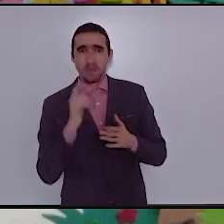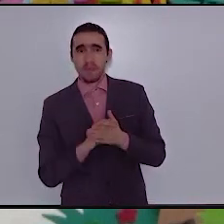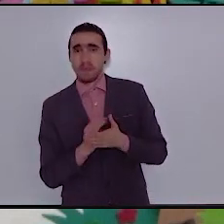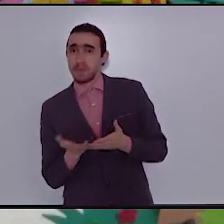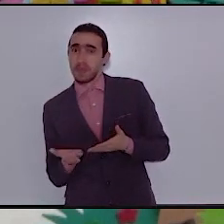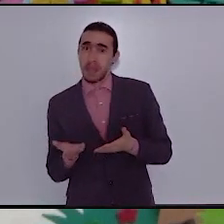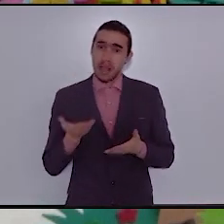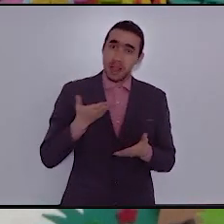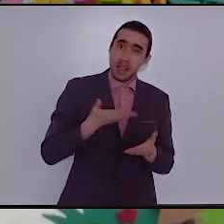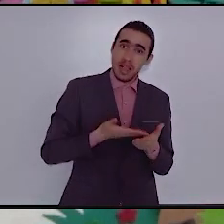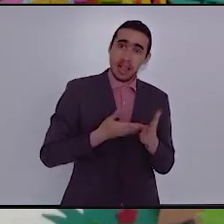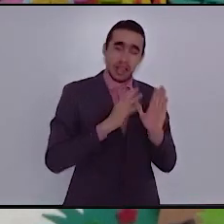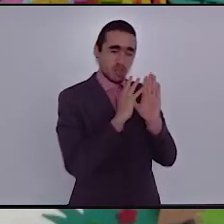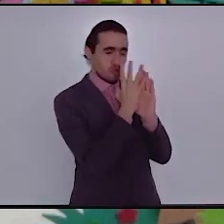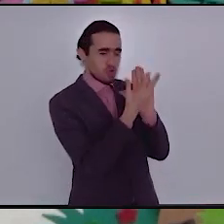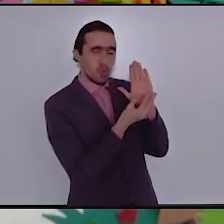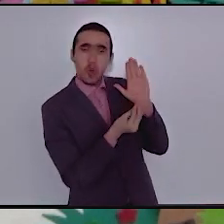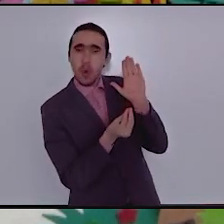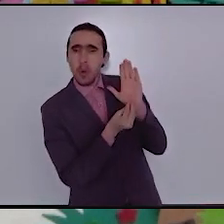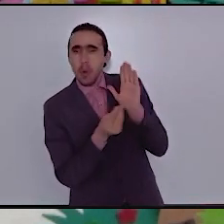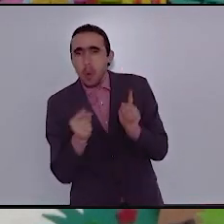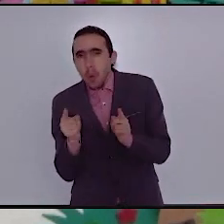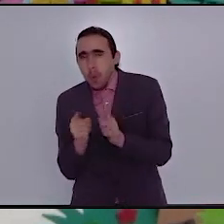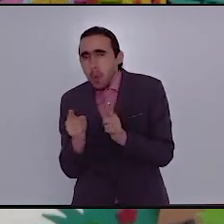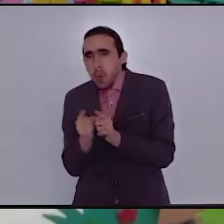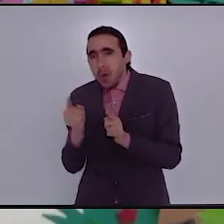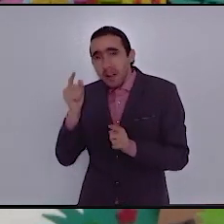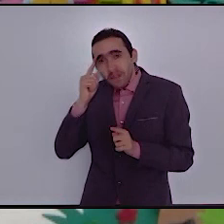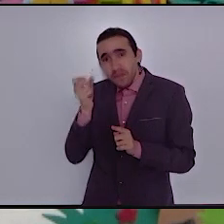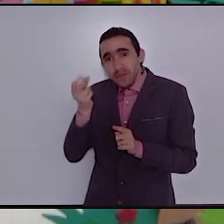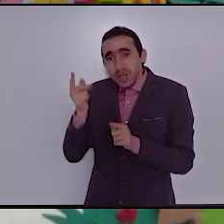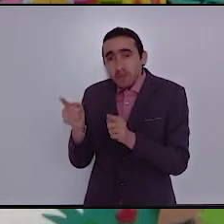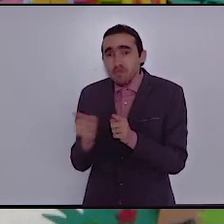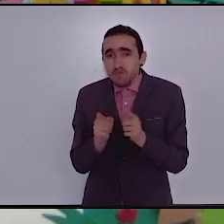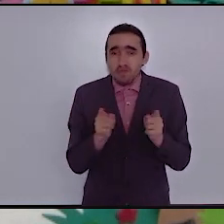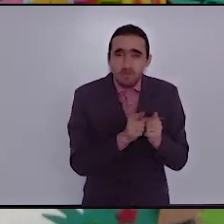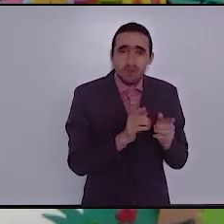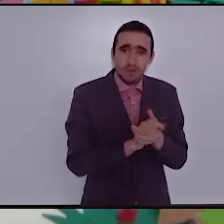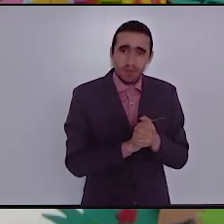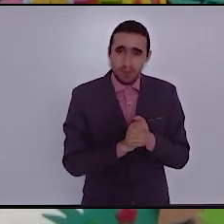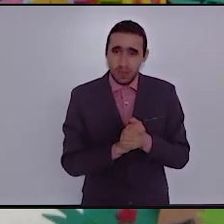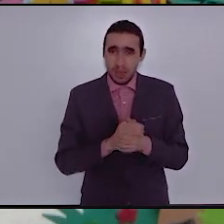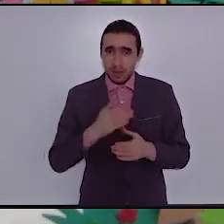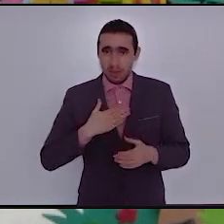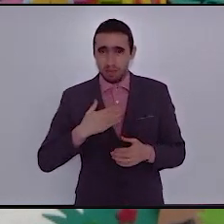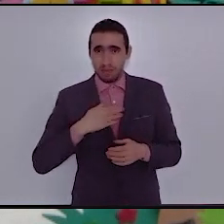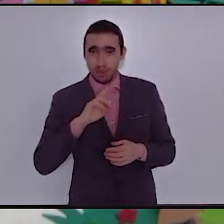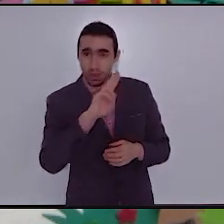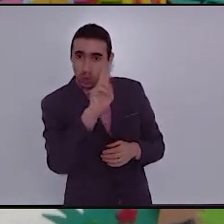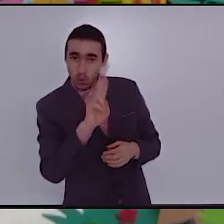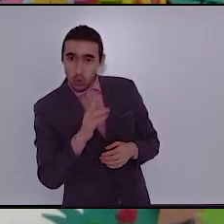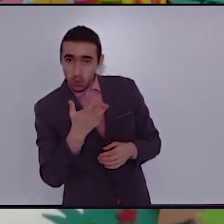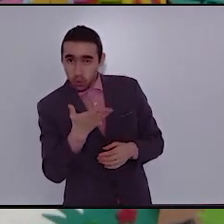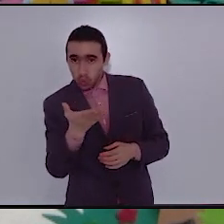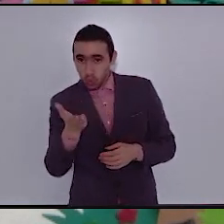باستنتاج المعنى العام للنص وكما تعودنا دائما نقوم بالإجابة على مجموعة من